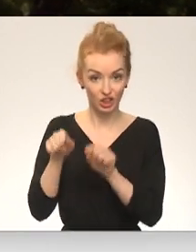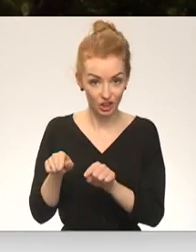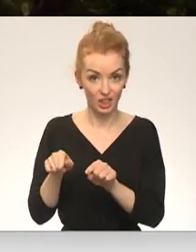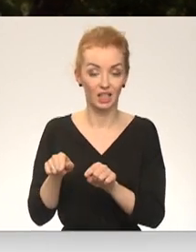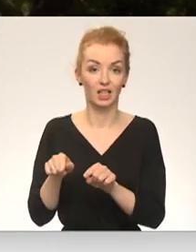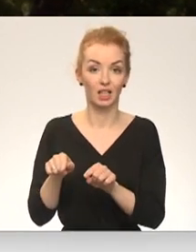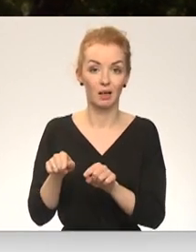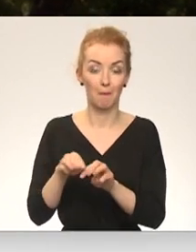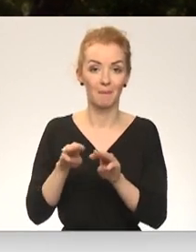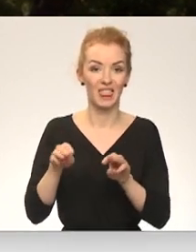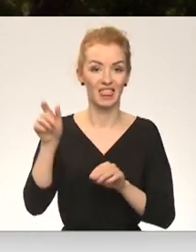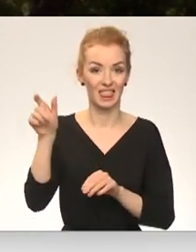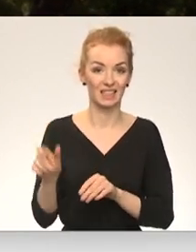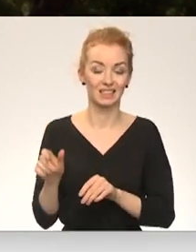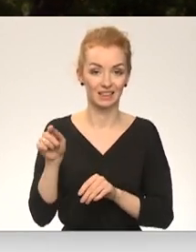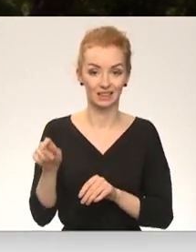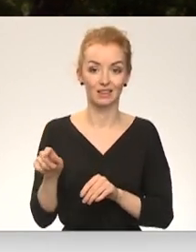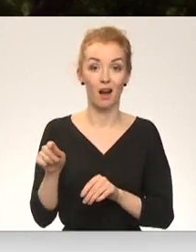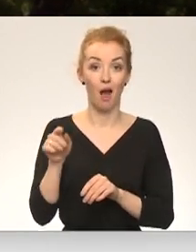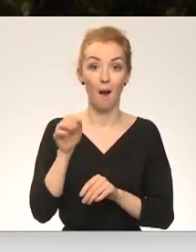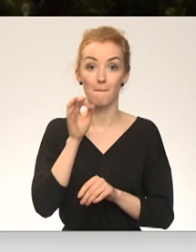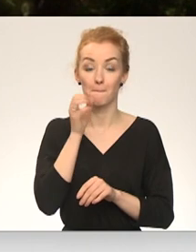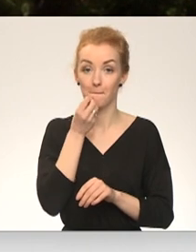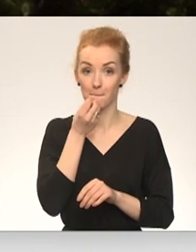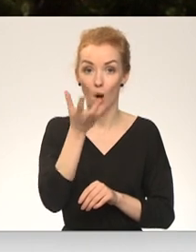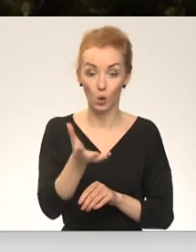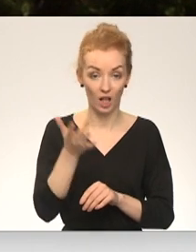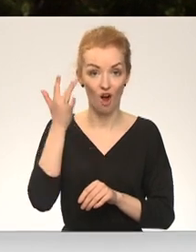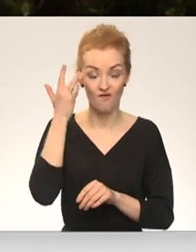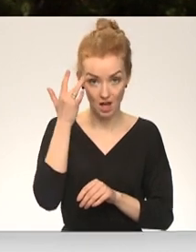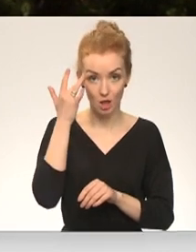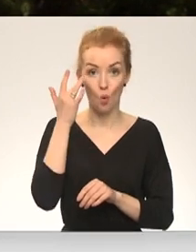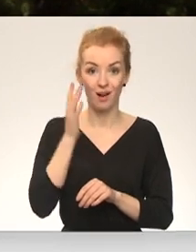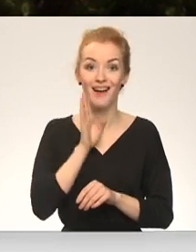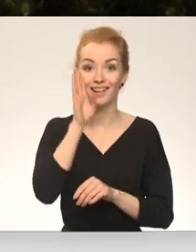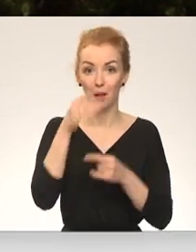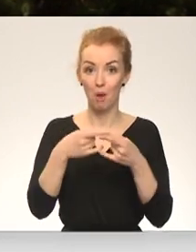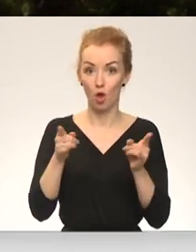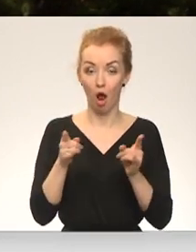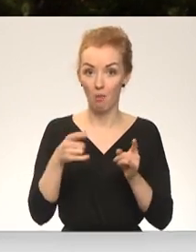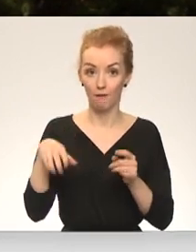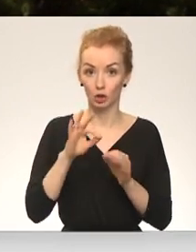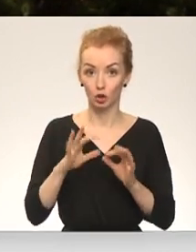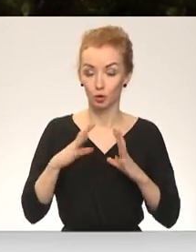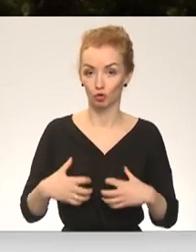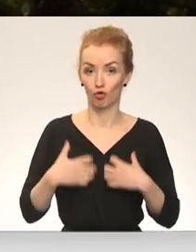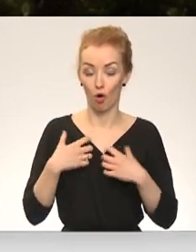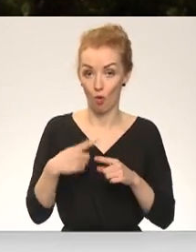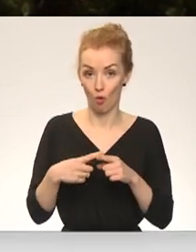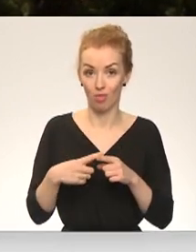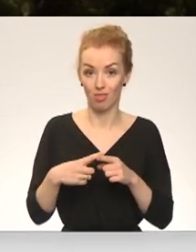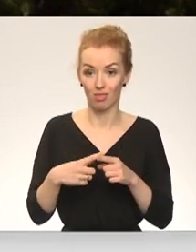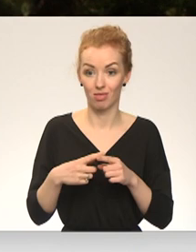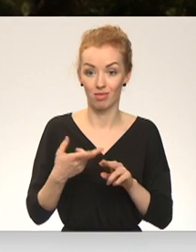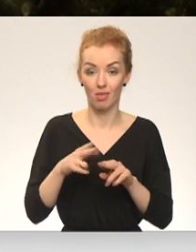paustā viedokļā rīta padarāmā bija ļoti sašatuši. Tiešām tik daudz